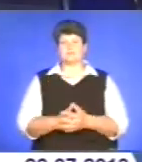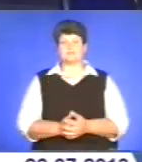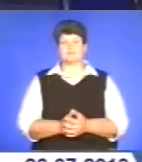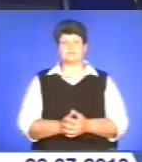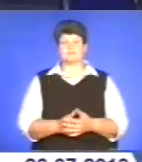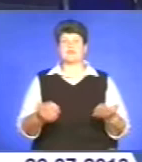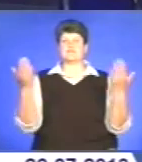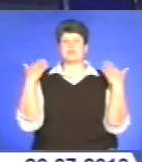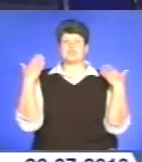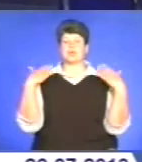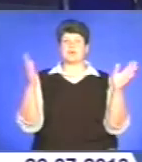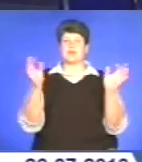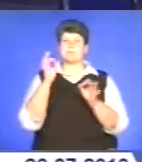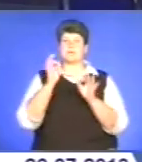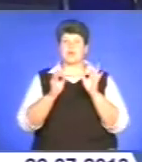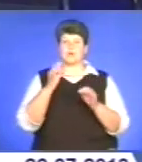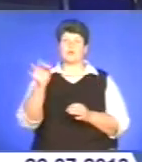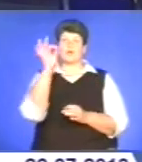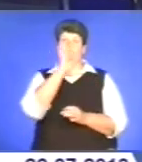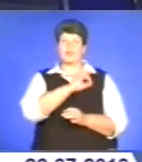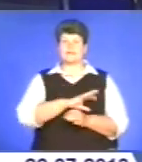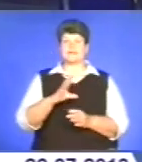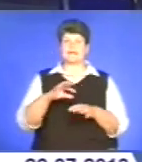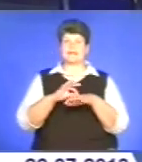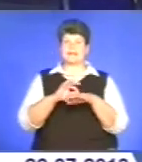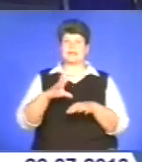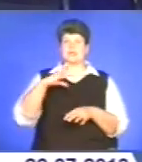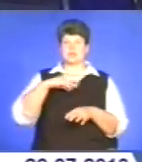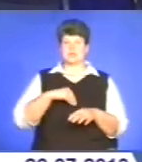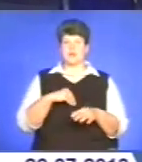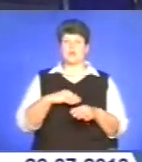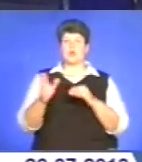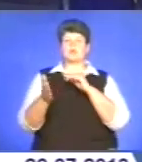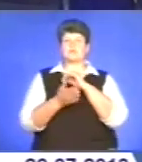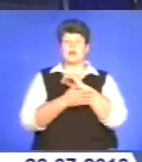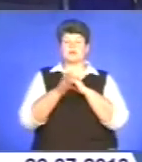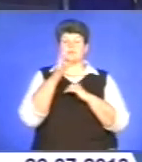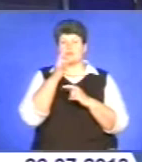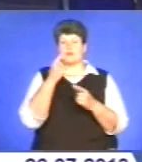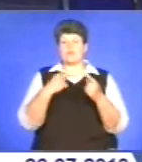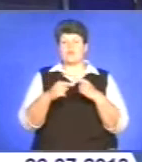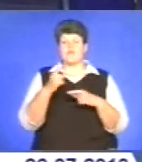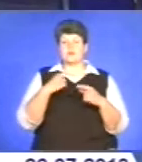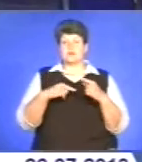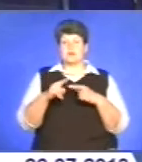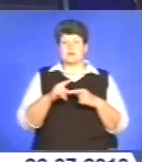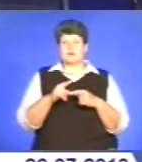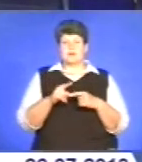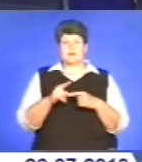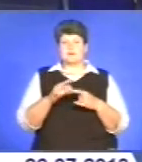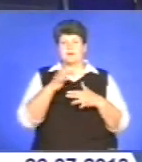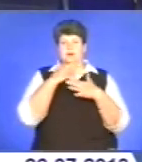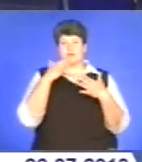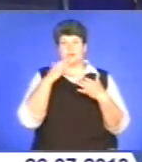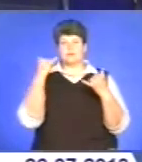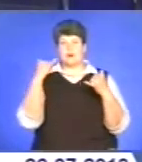Відпочинок на природі корисний для тіла та душі. Але останнім часом ми повертаємося з нього не лише з купою вражень, а й